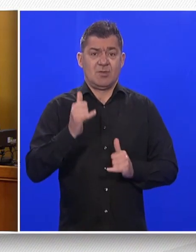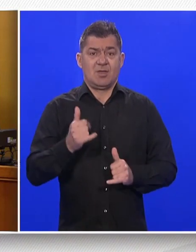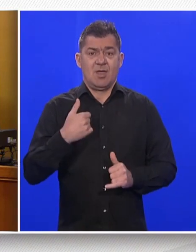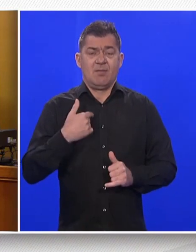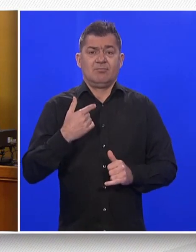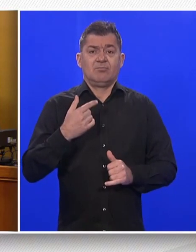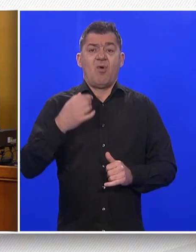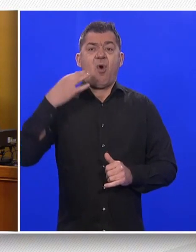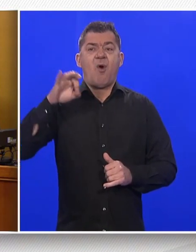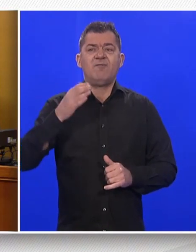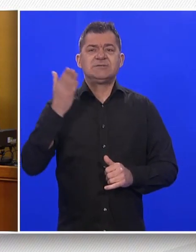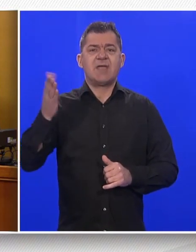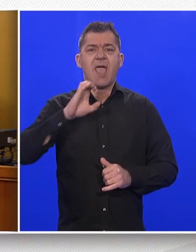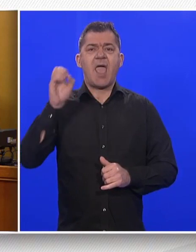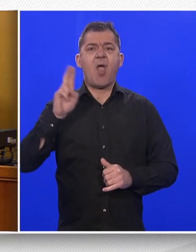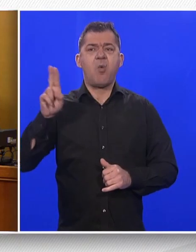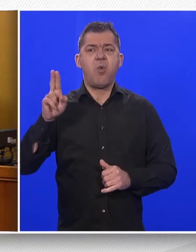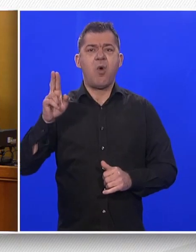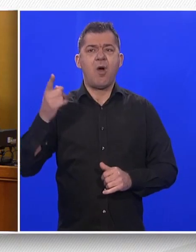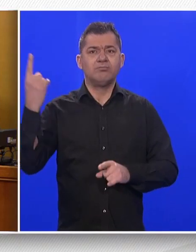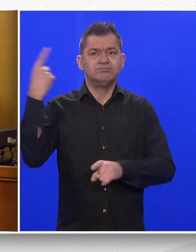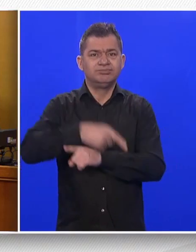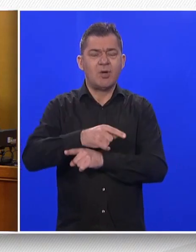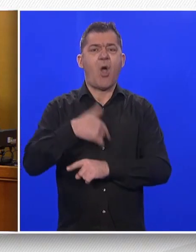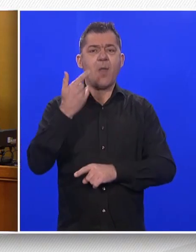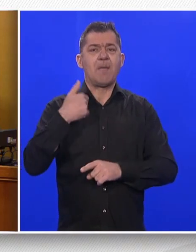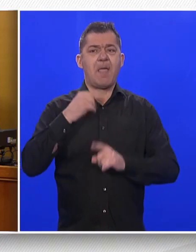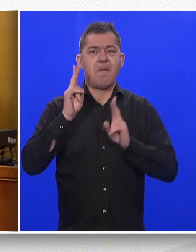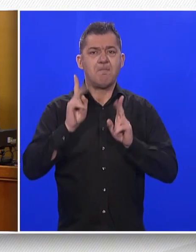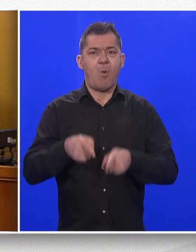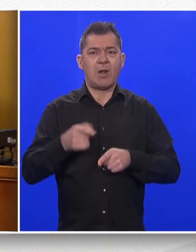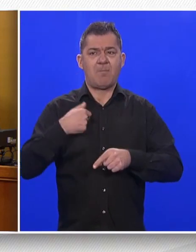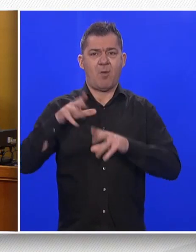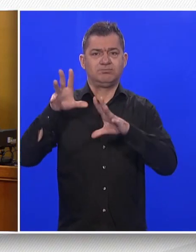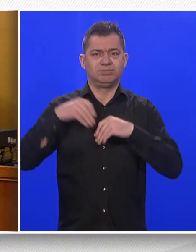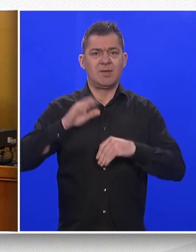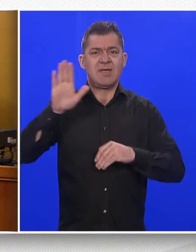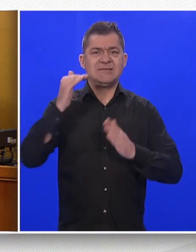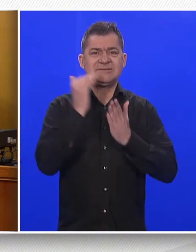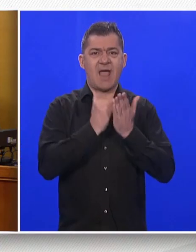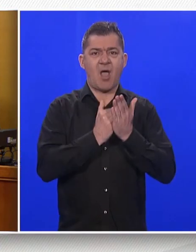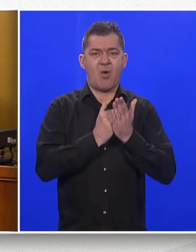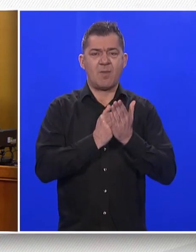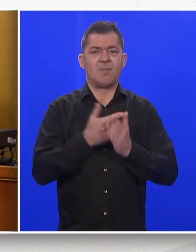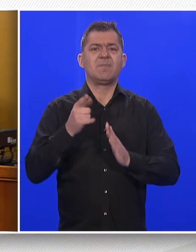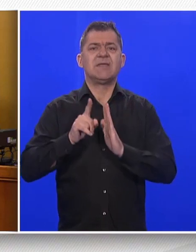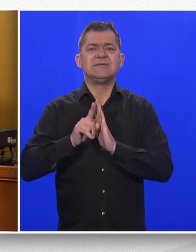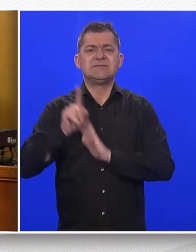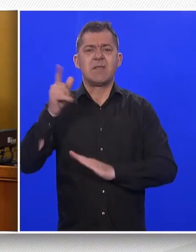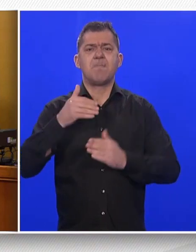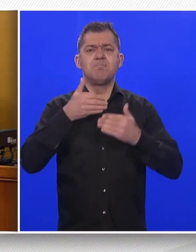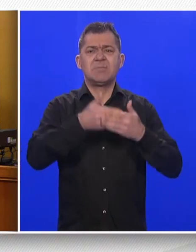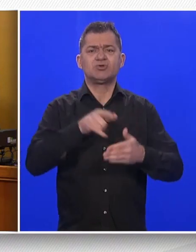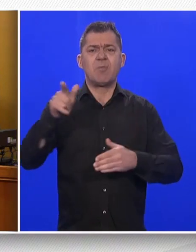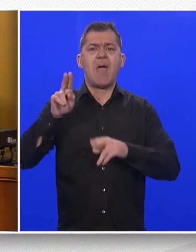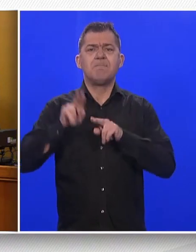inicijativama Europske unije da bi zaista regulirali prava potrošača. U ovom slučaju, dakle, cilj direktive je to lakšati pristup pravosuđu